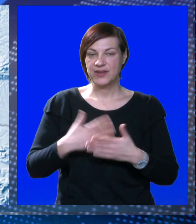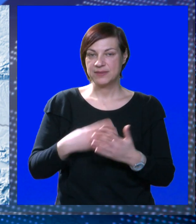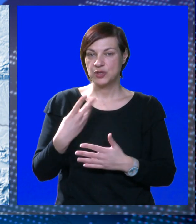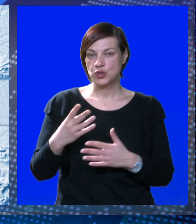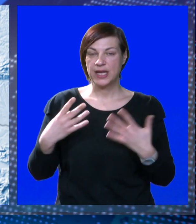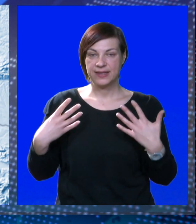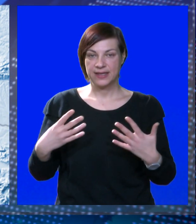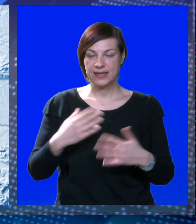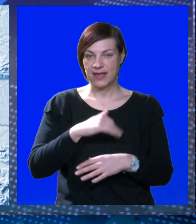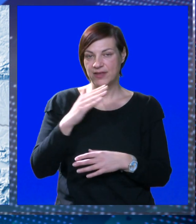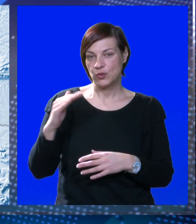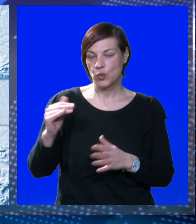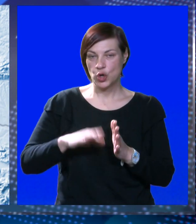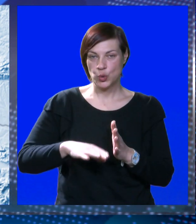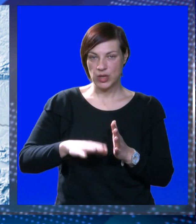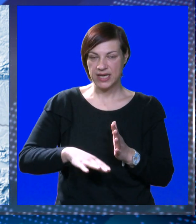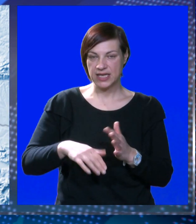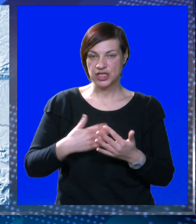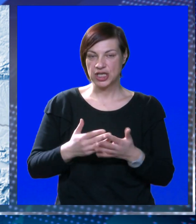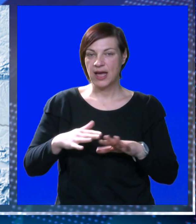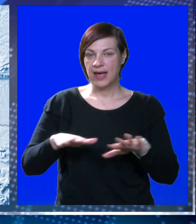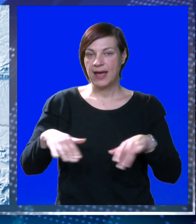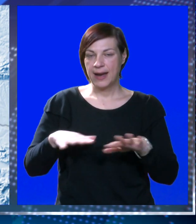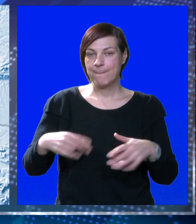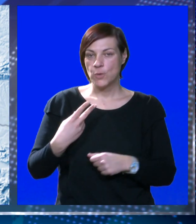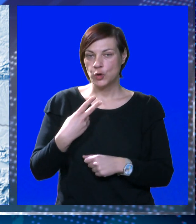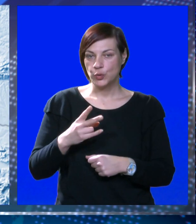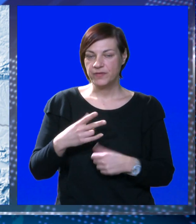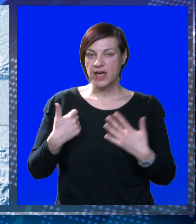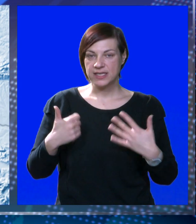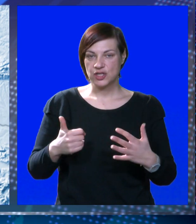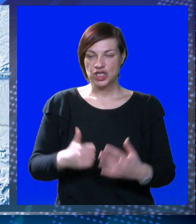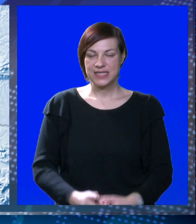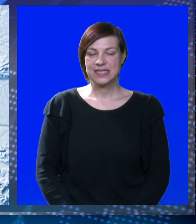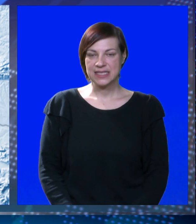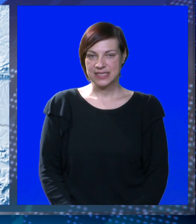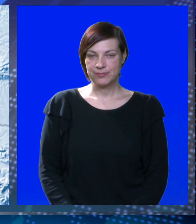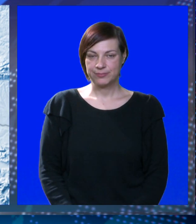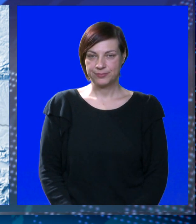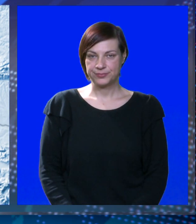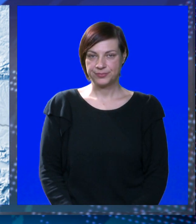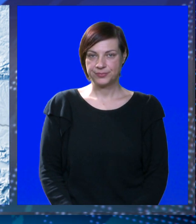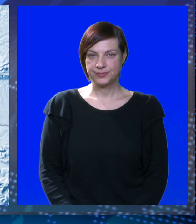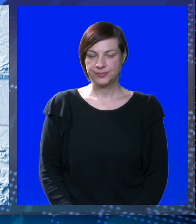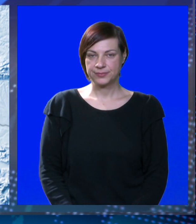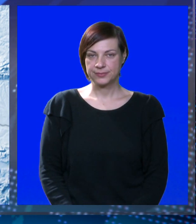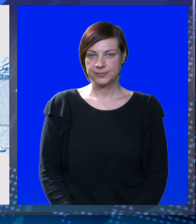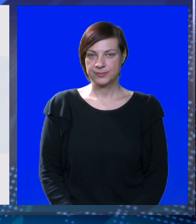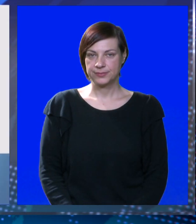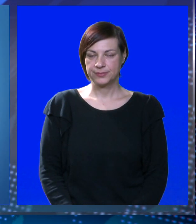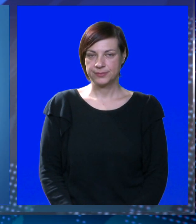dnevna između 4 i 9, u gorju ponegdje niža, a na moru od 12 do 16 celzijevi stupnjeva.